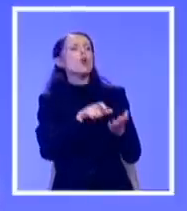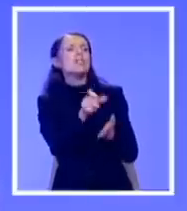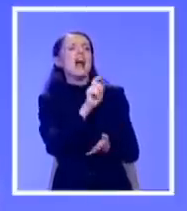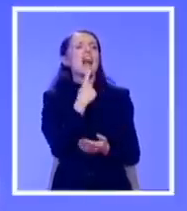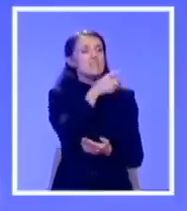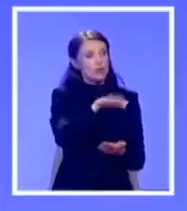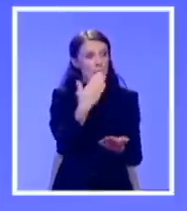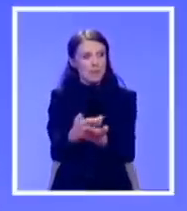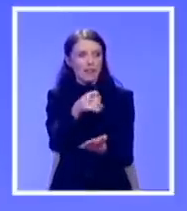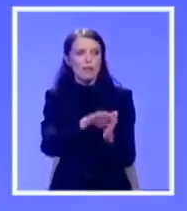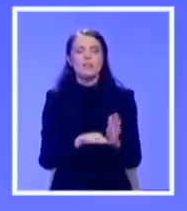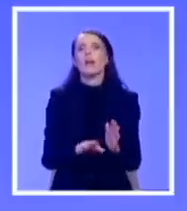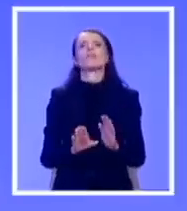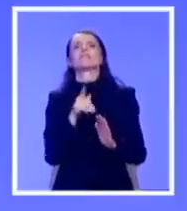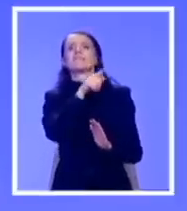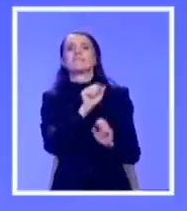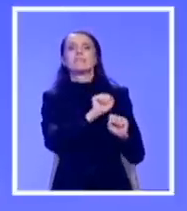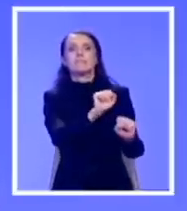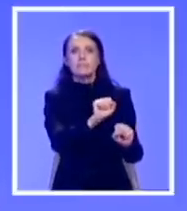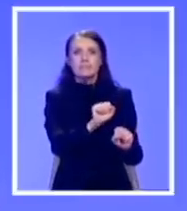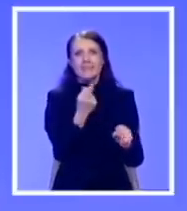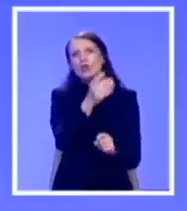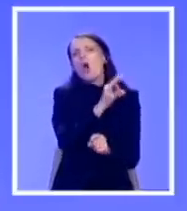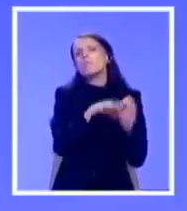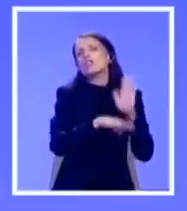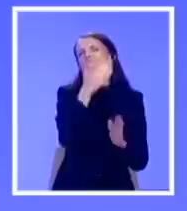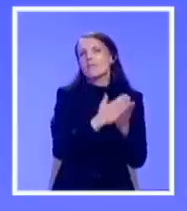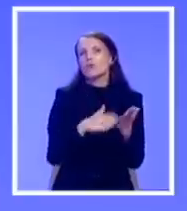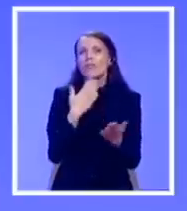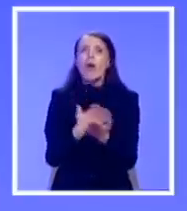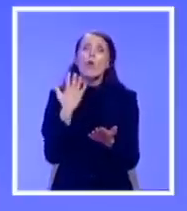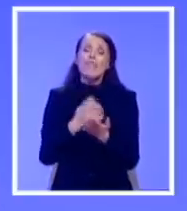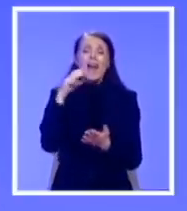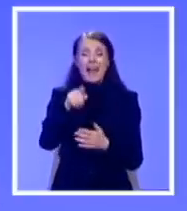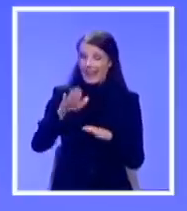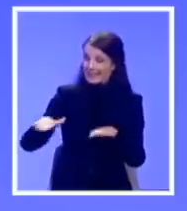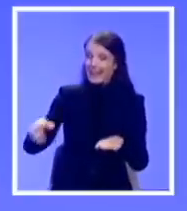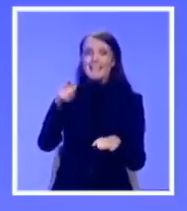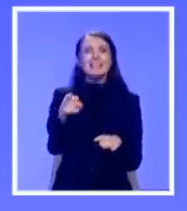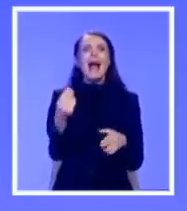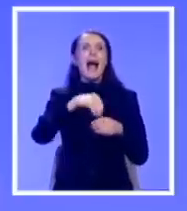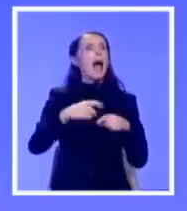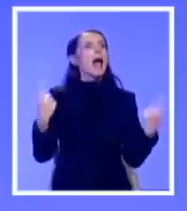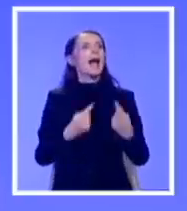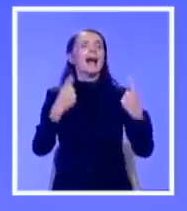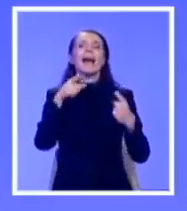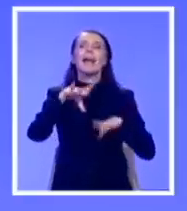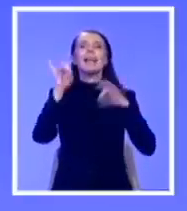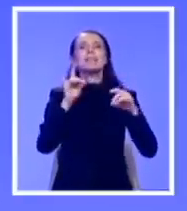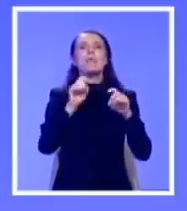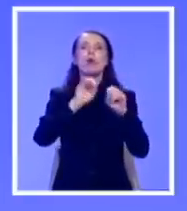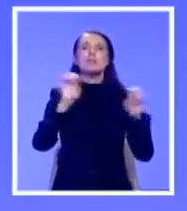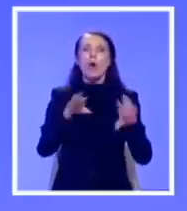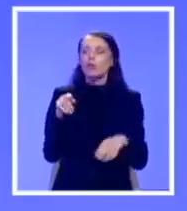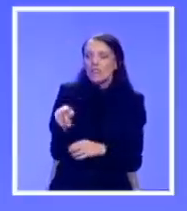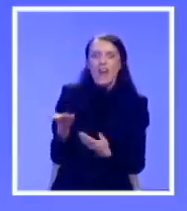predlozi, uglavnom dolazili od stranaka opozicije. Dakle, zašto su deca zanimljiva u predizbornim spotovima, ali nisu zanimljiva u Skupštini Srbije, kao Slepe